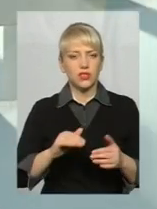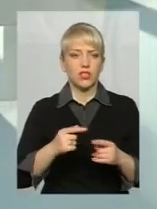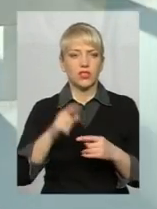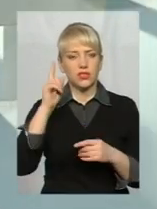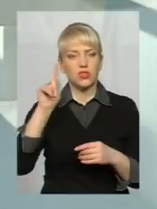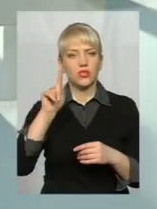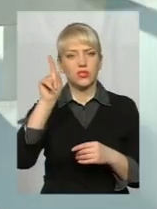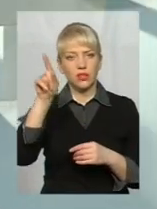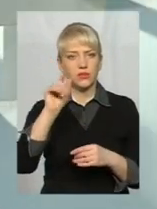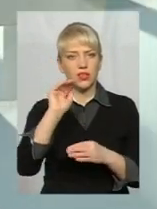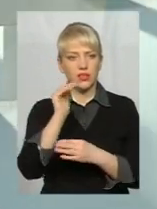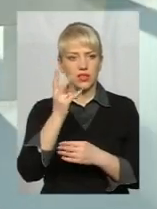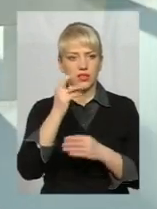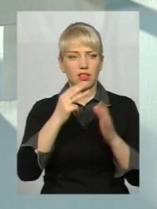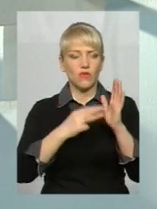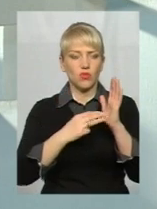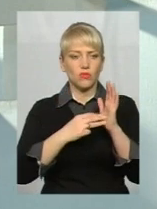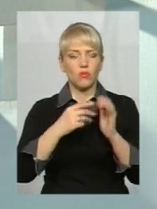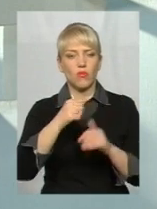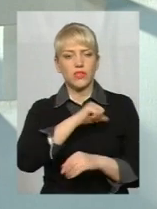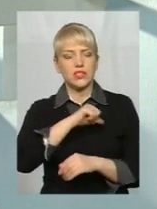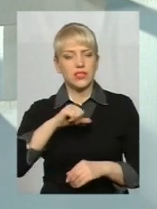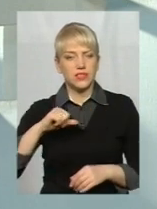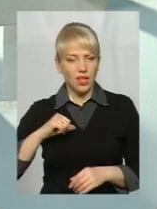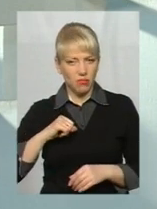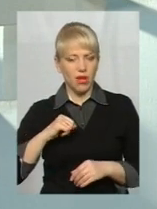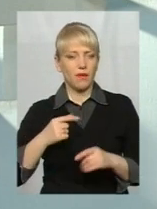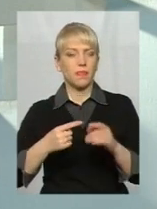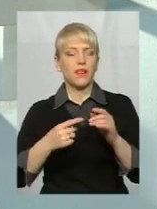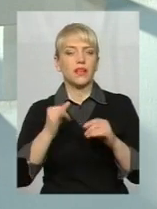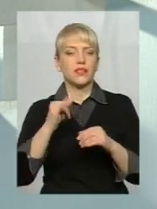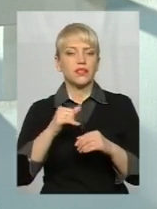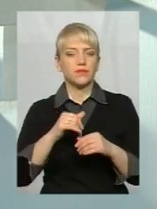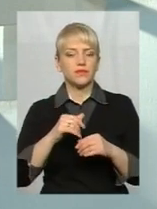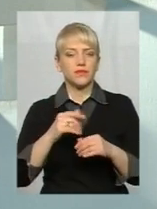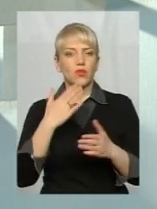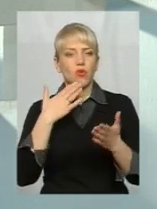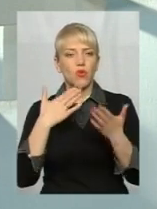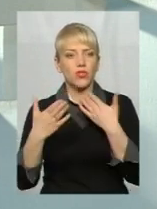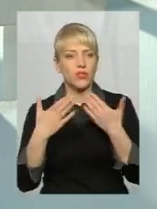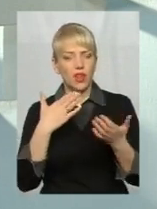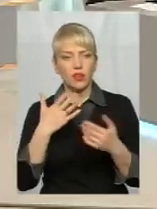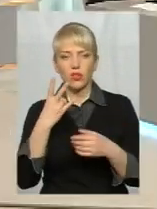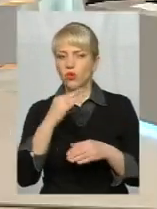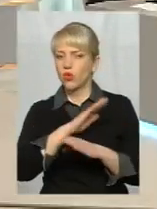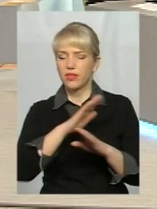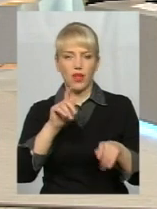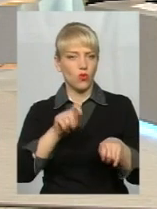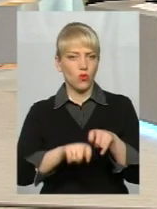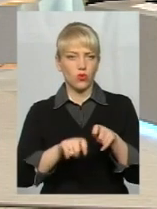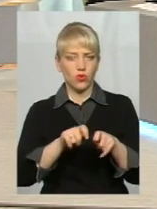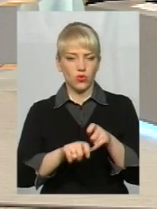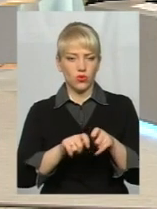сама, десь на восьмому поверсі і так далі. Тобто тісний контакт, але не контроль. Ні в якому разі не